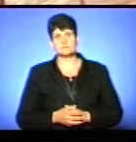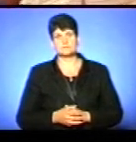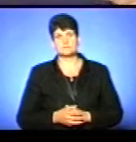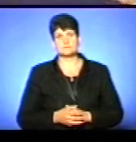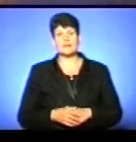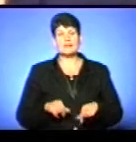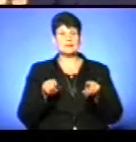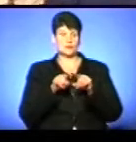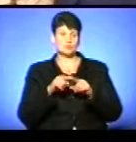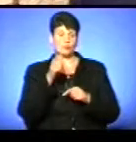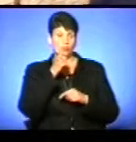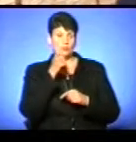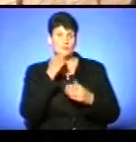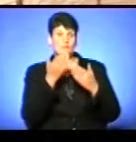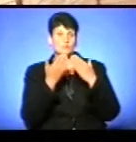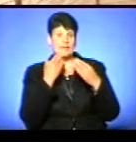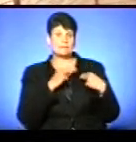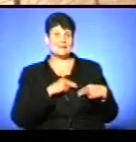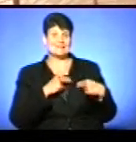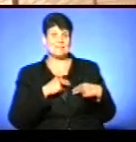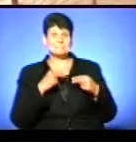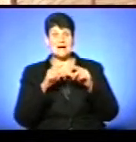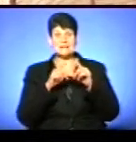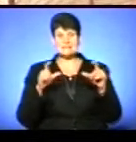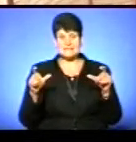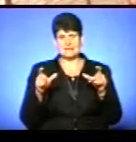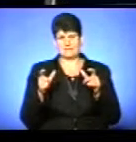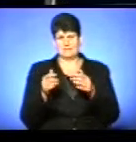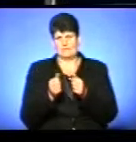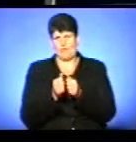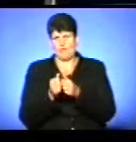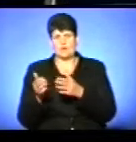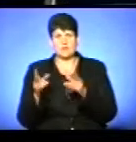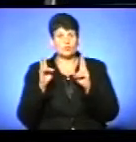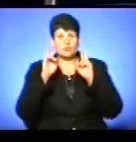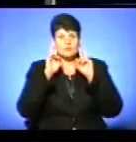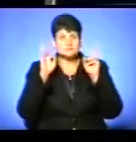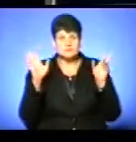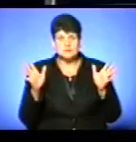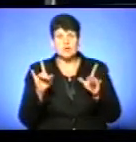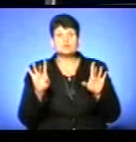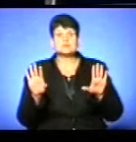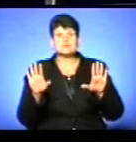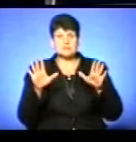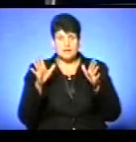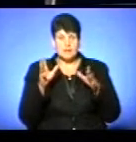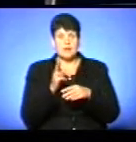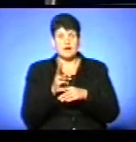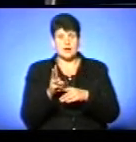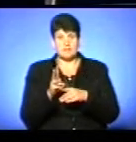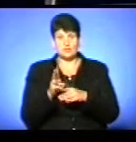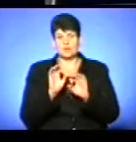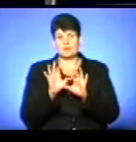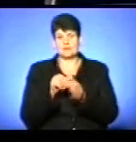Також ми спробували поспілкуватися із працівниками магазинів і кіосків, що поряд ніхто не знає про те, що сталося. На камеру коментувати